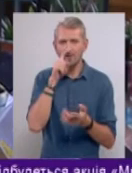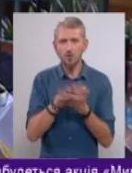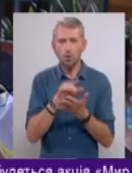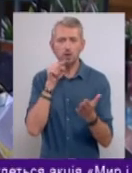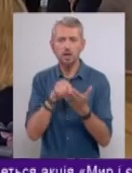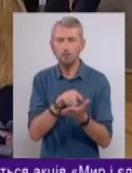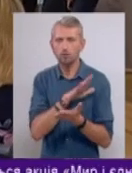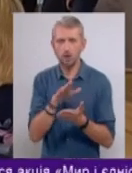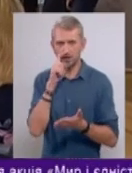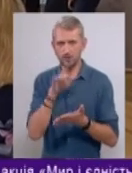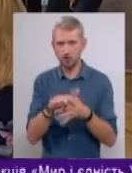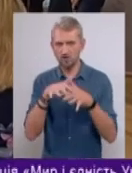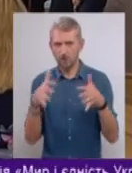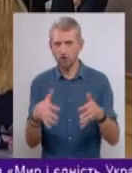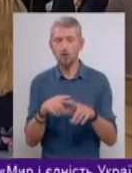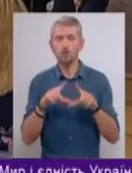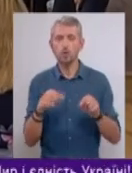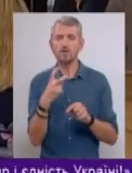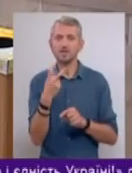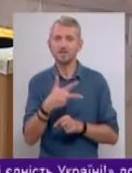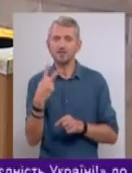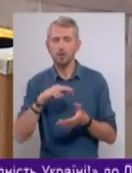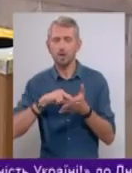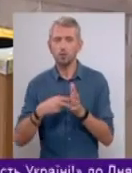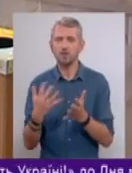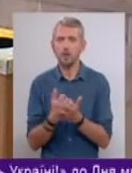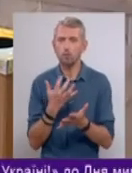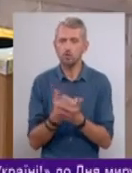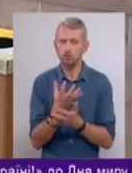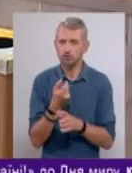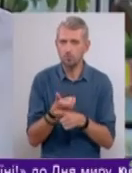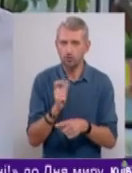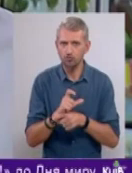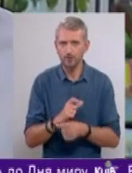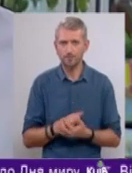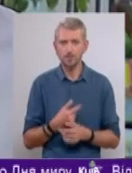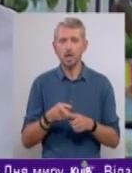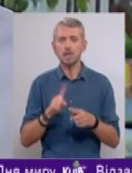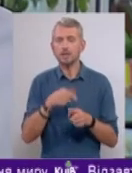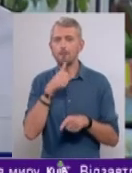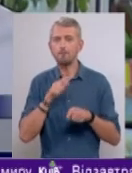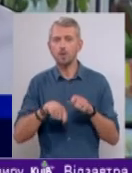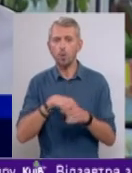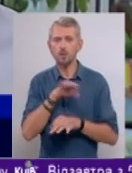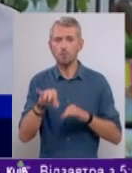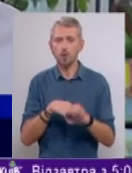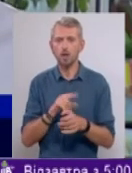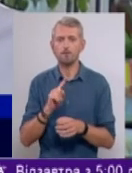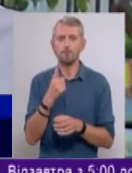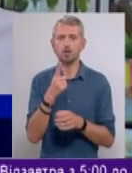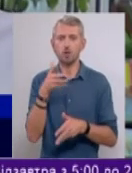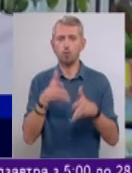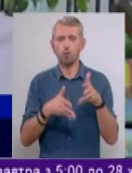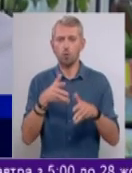сміттєзвалище. У 232-й школі планують заробити ще більше. Це пілотний проєкт в першій оболонській